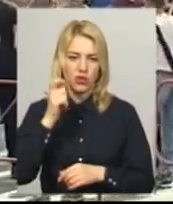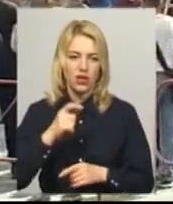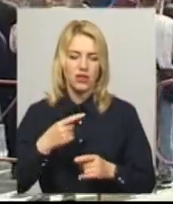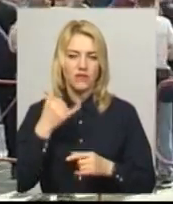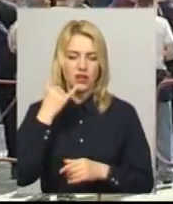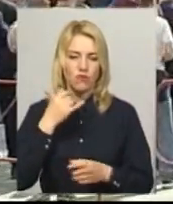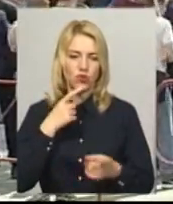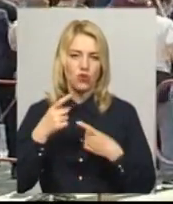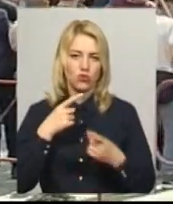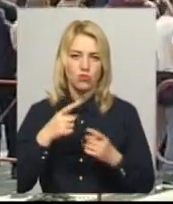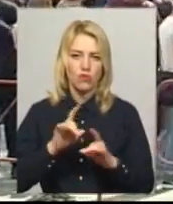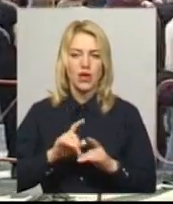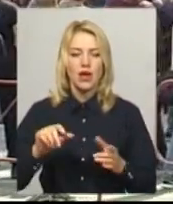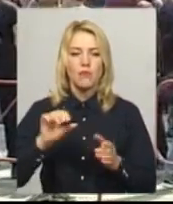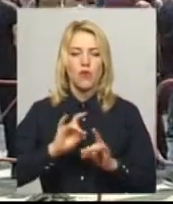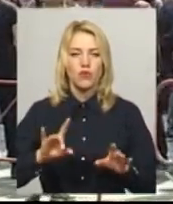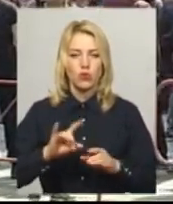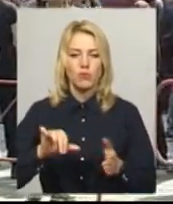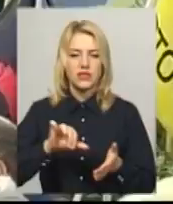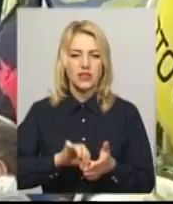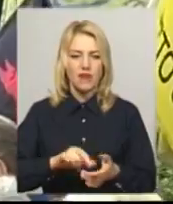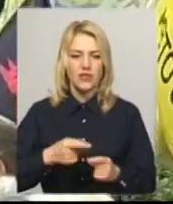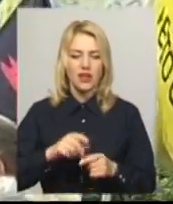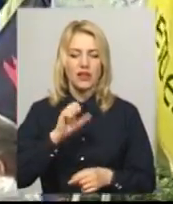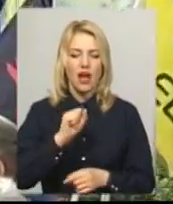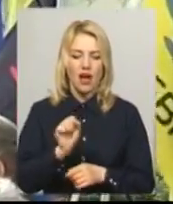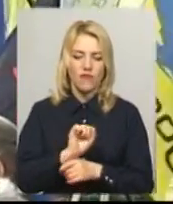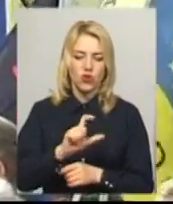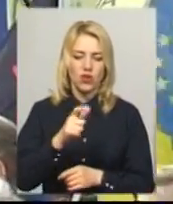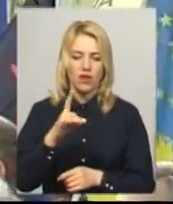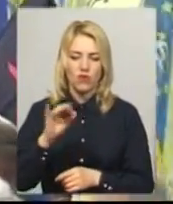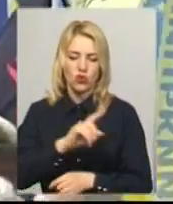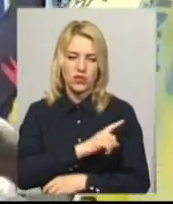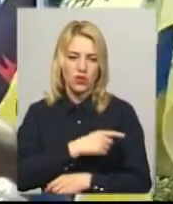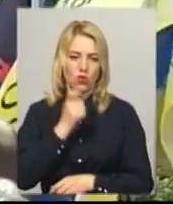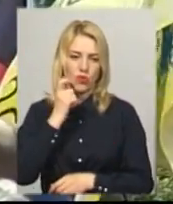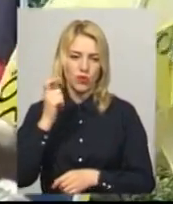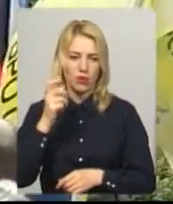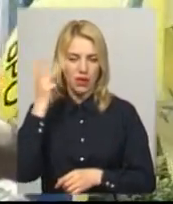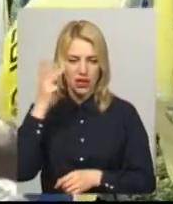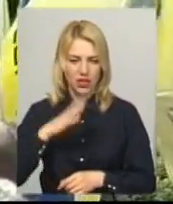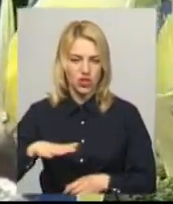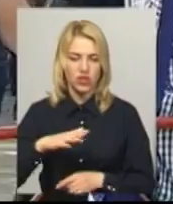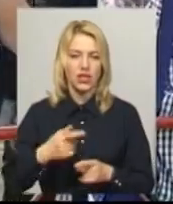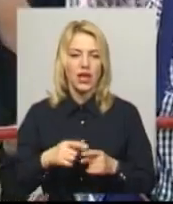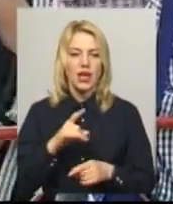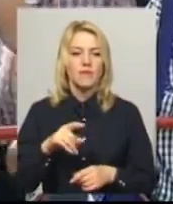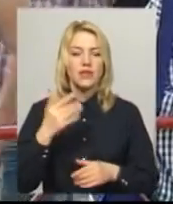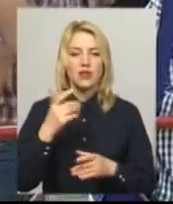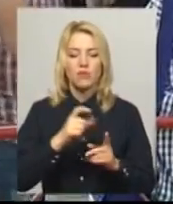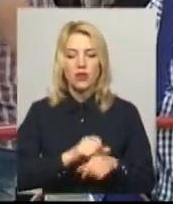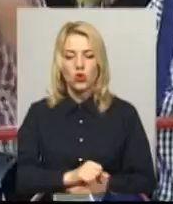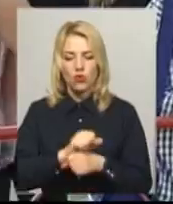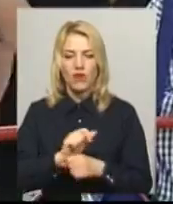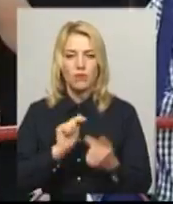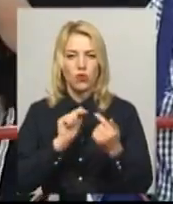розмові повідомив представник громадської організації «Автоєвросила Хмельниччини» Руслан Ребюк. За його словами, мітингувальники виступають